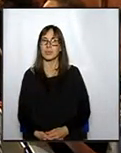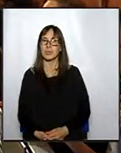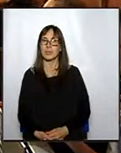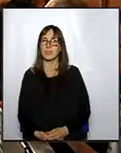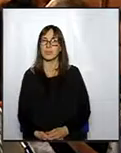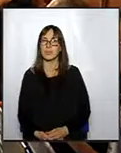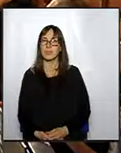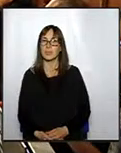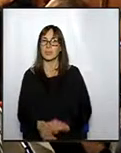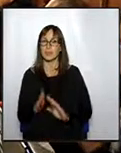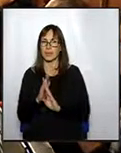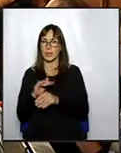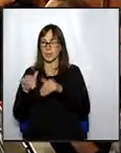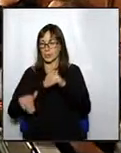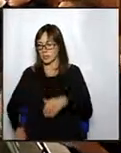passem a votació ja